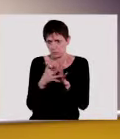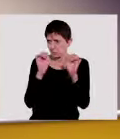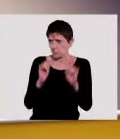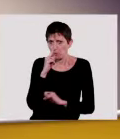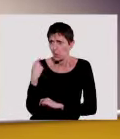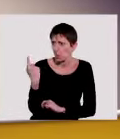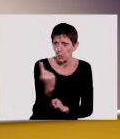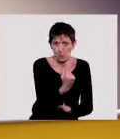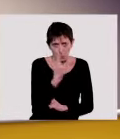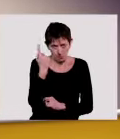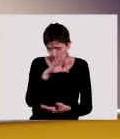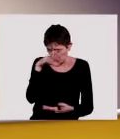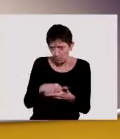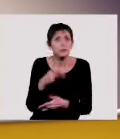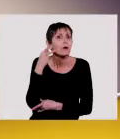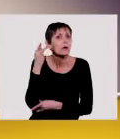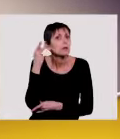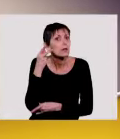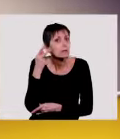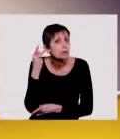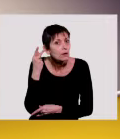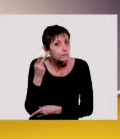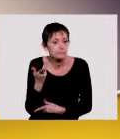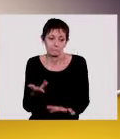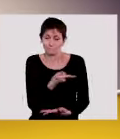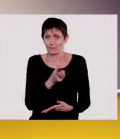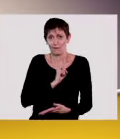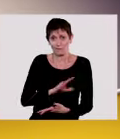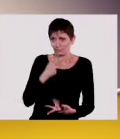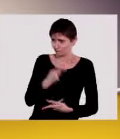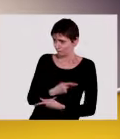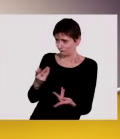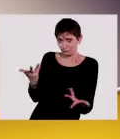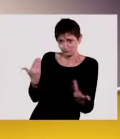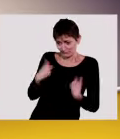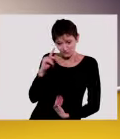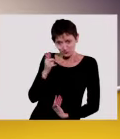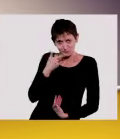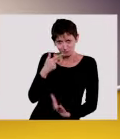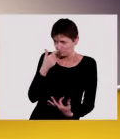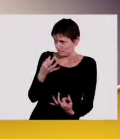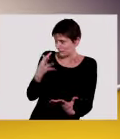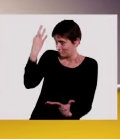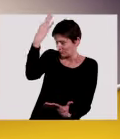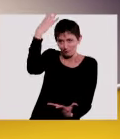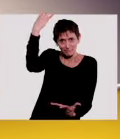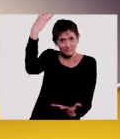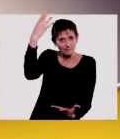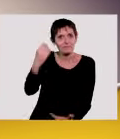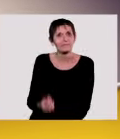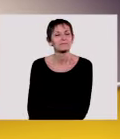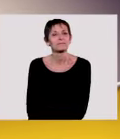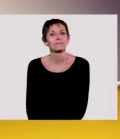tous et en premier lieu aux entendants. Ce qui permet à Emmanuel Laborie de s'exclamer, « Je suis sourde, c'est un don